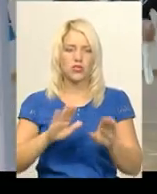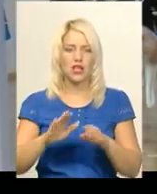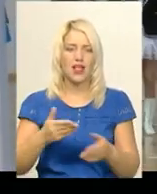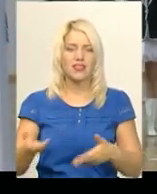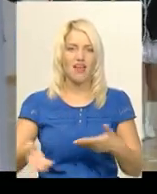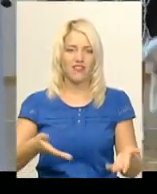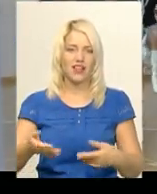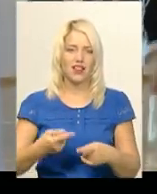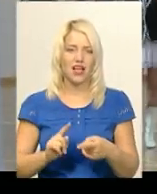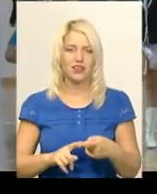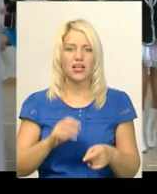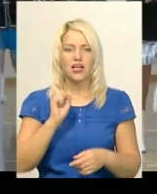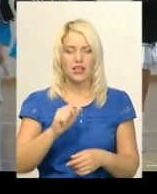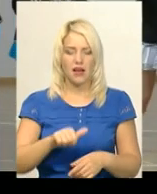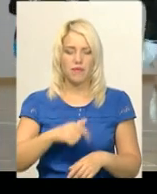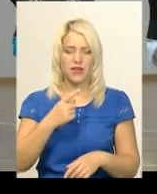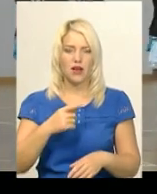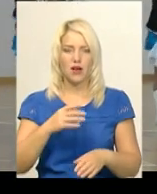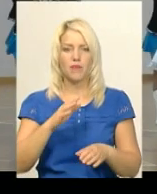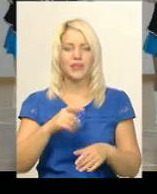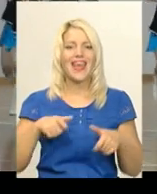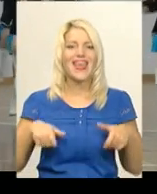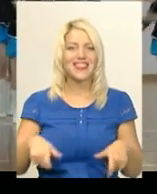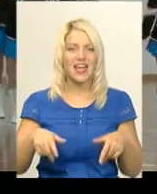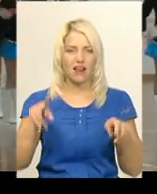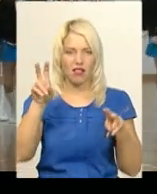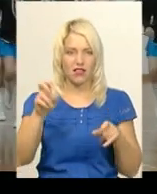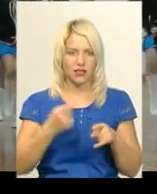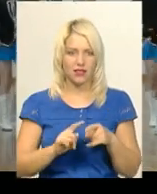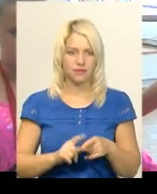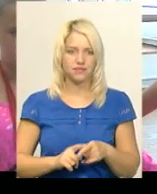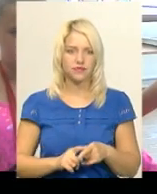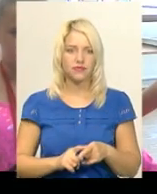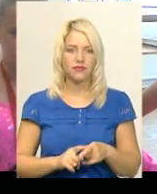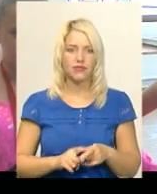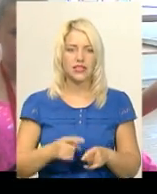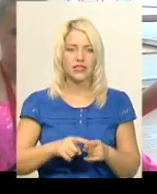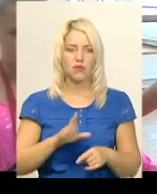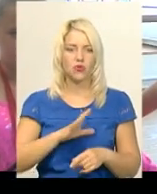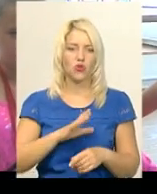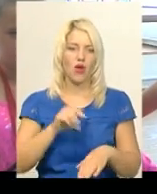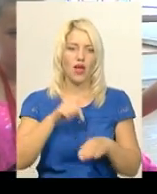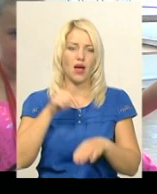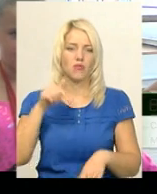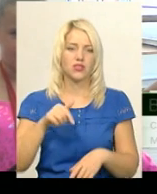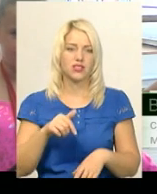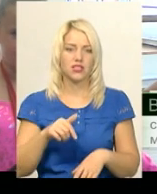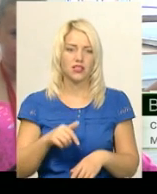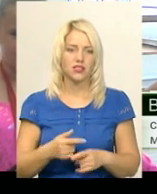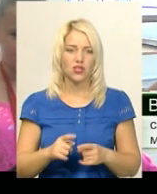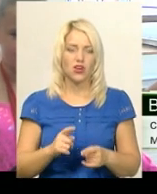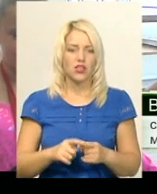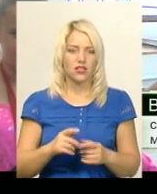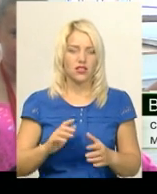складі команди на першій позиції генералки танцювала 12-річна Валерія Заговора. Це було дуже емоційно, андреналін